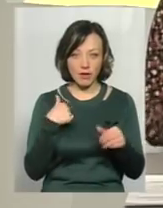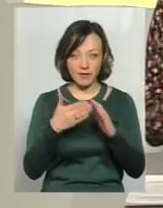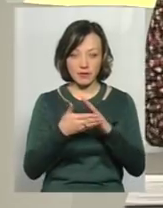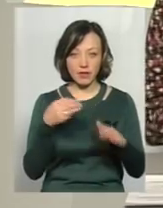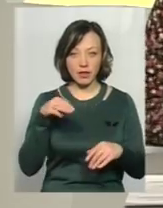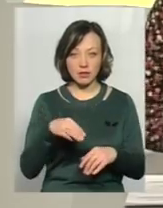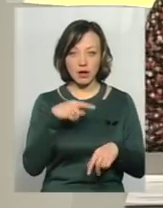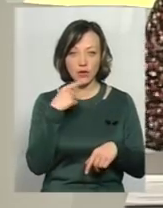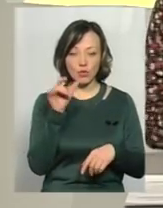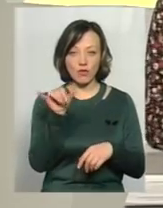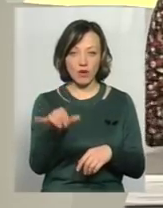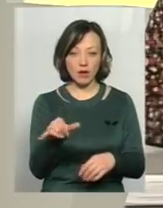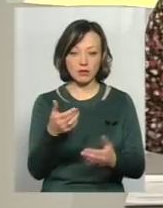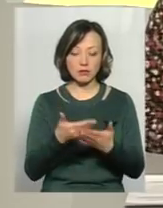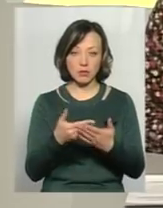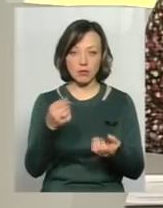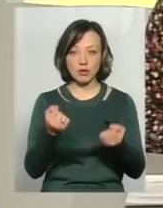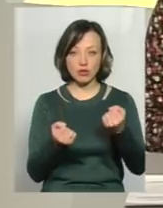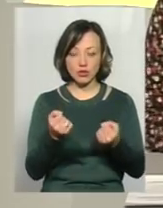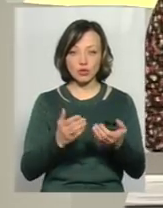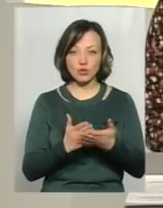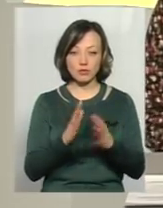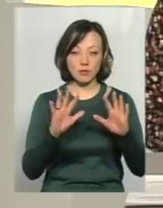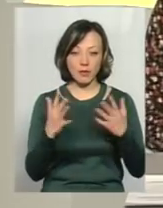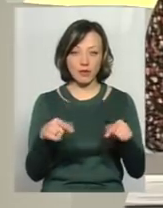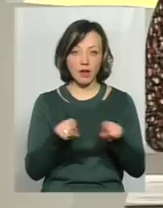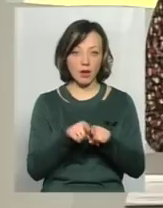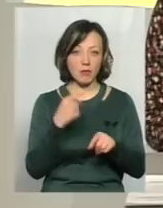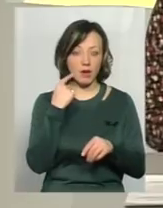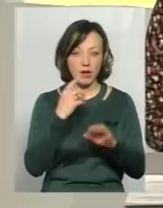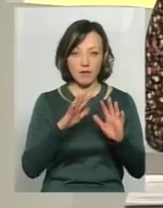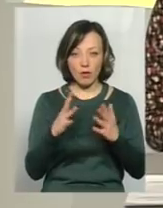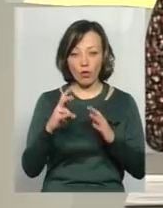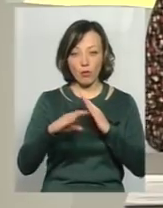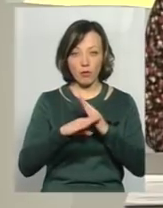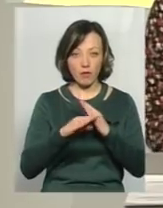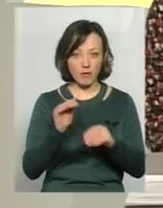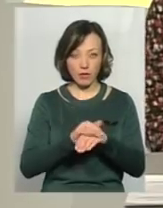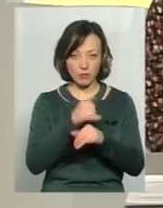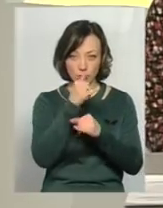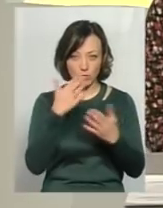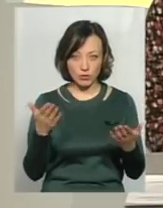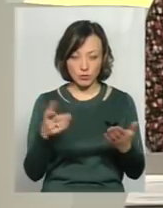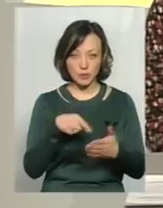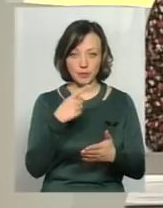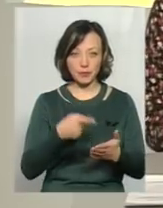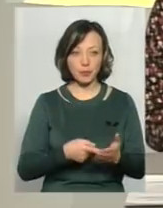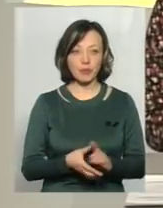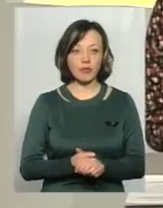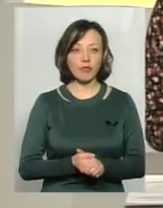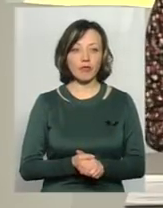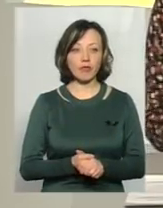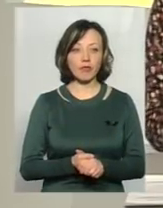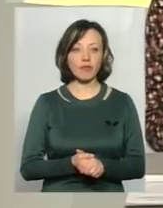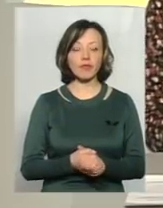таксі, і кажу, от в вашій службі в мене стався такий прикрий випадок. Але допомогти, по факту, вона нічим не може. Тобто,